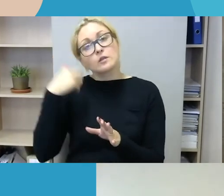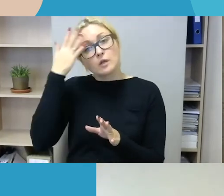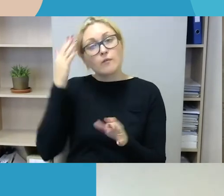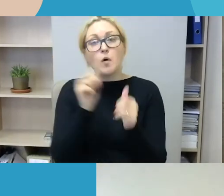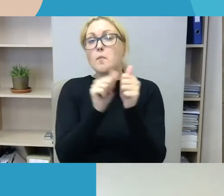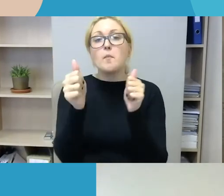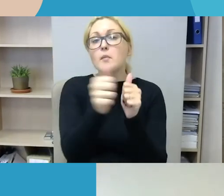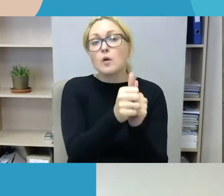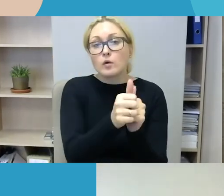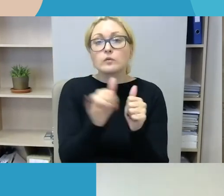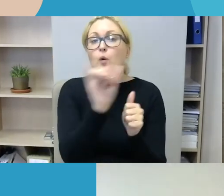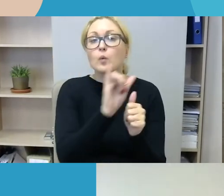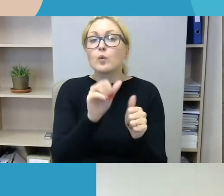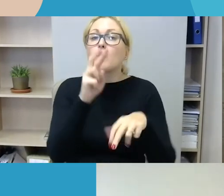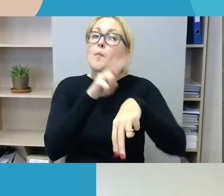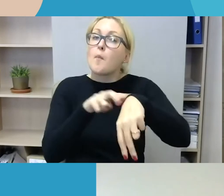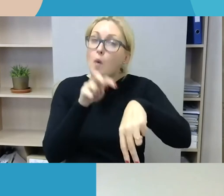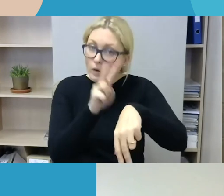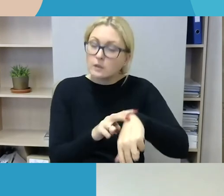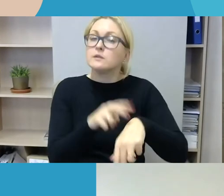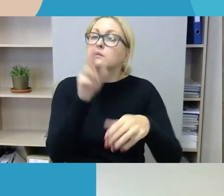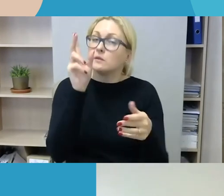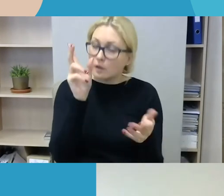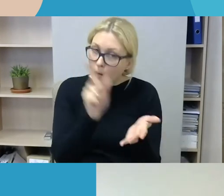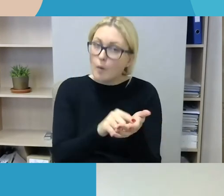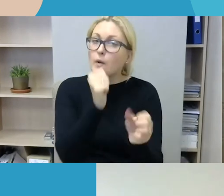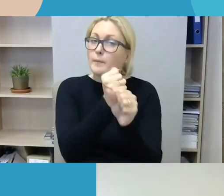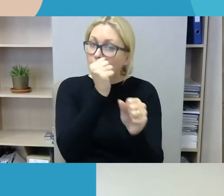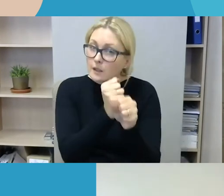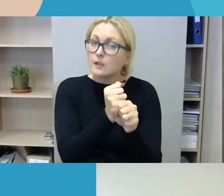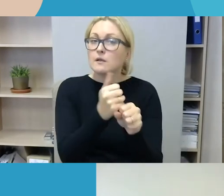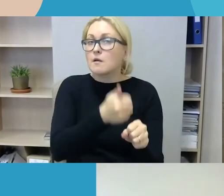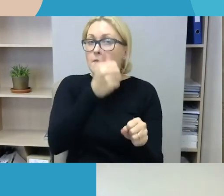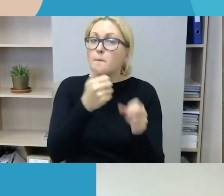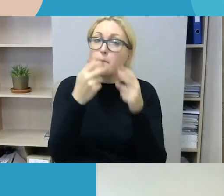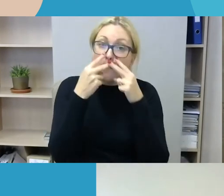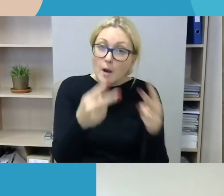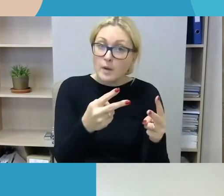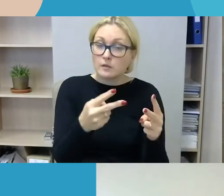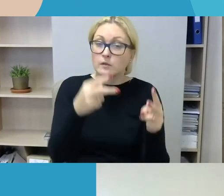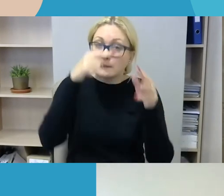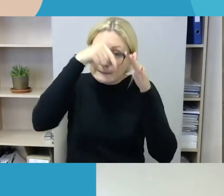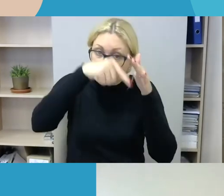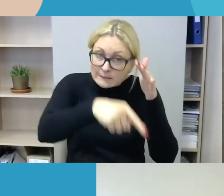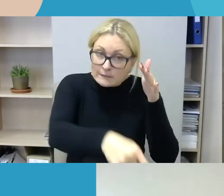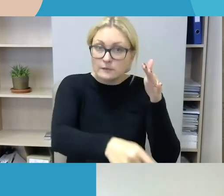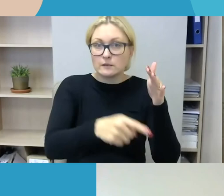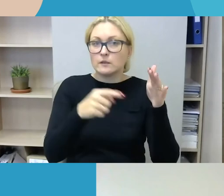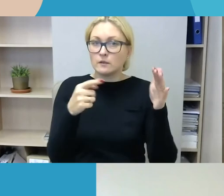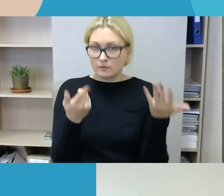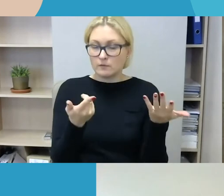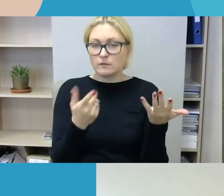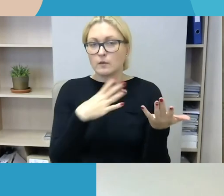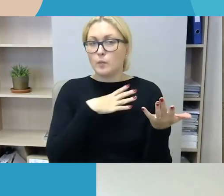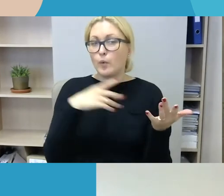taukų daugiau yra. Aš iš tiesų noriu atsiprašyti, kad aš neatsakiau į jūsų klausimą apie visuomenę.